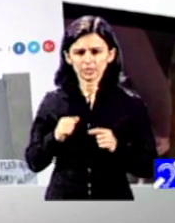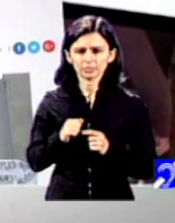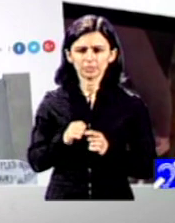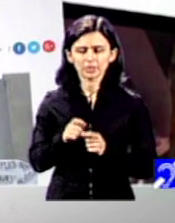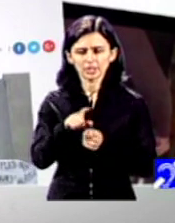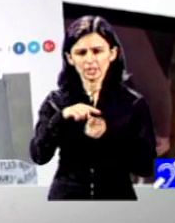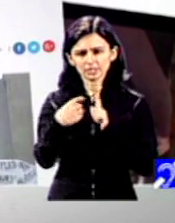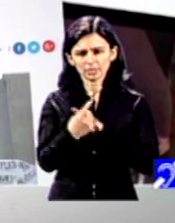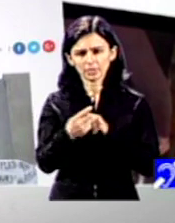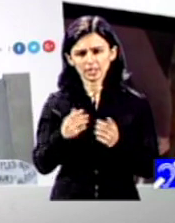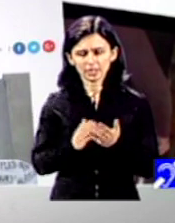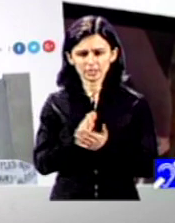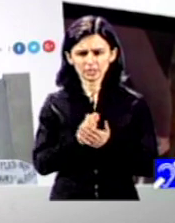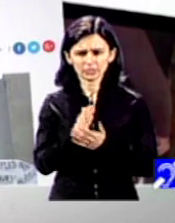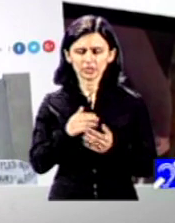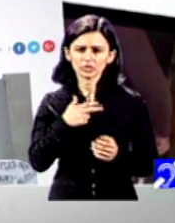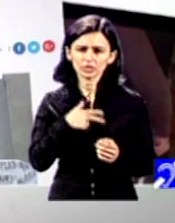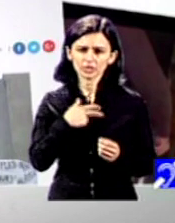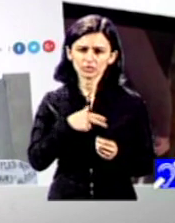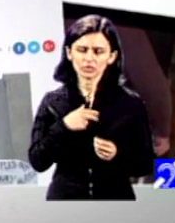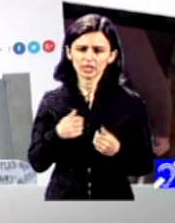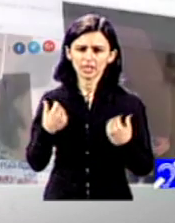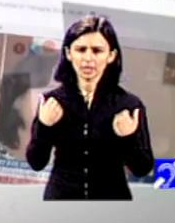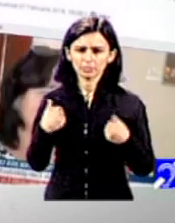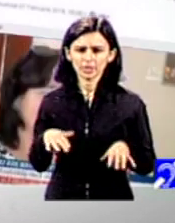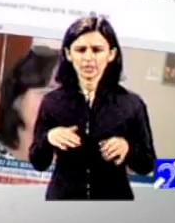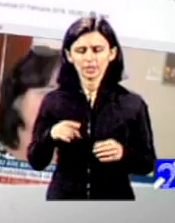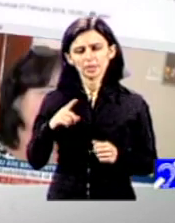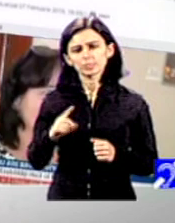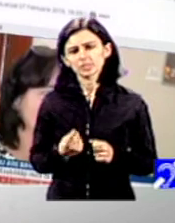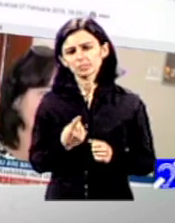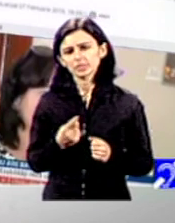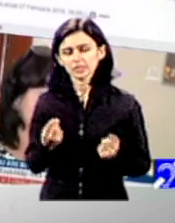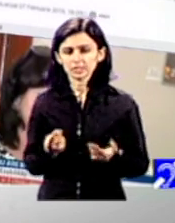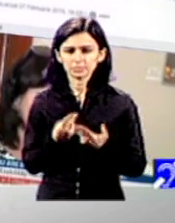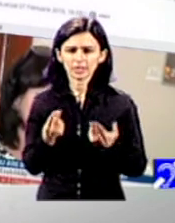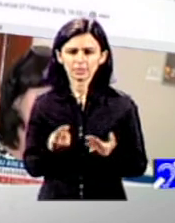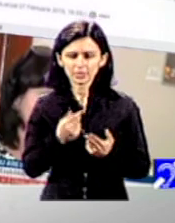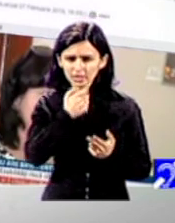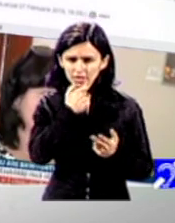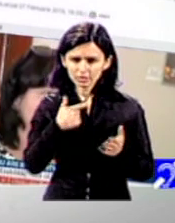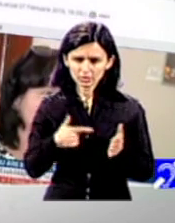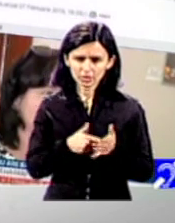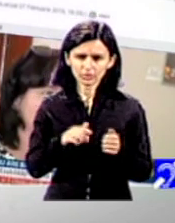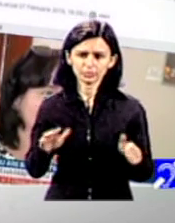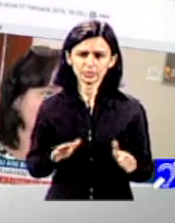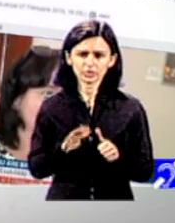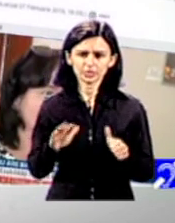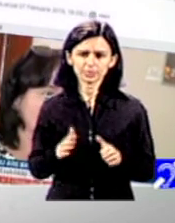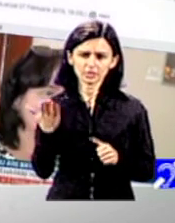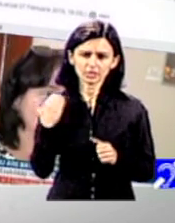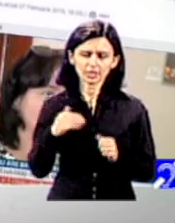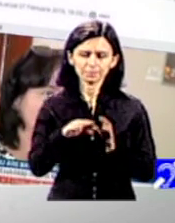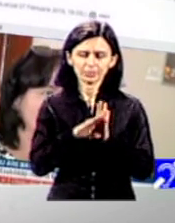serviciilor sociale, am pierdere poate niște oportunități mai rapide. Adică, în 2016 vă dădeam exemplu acel program de interes